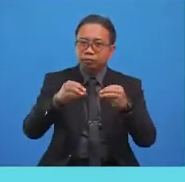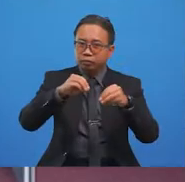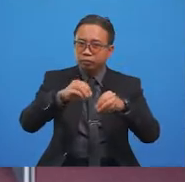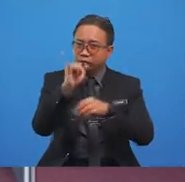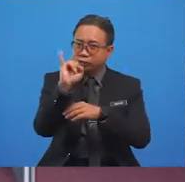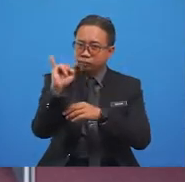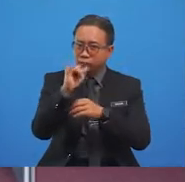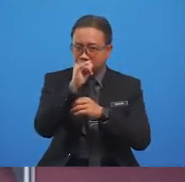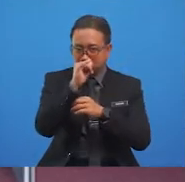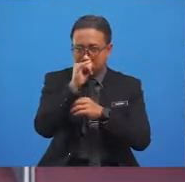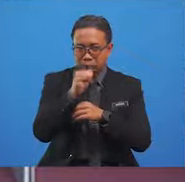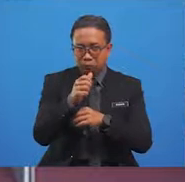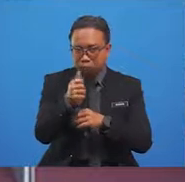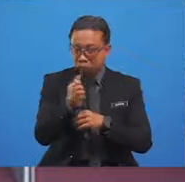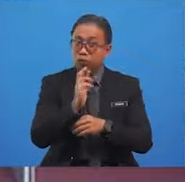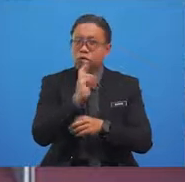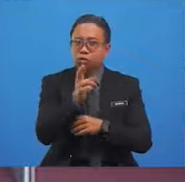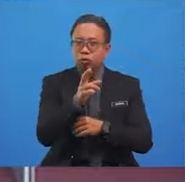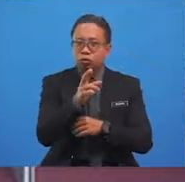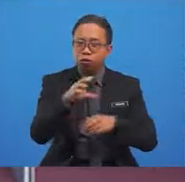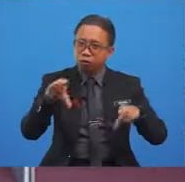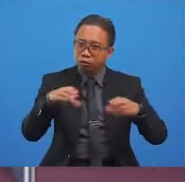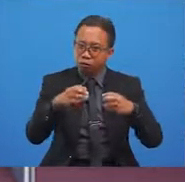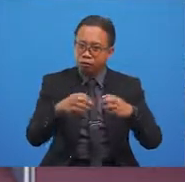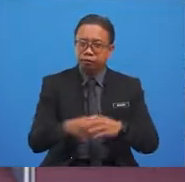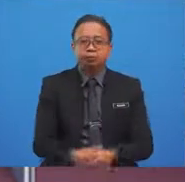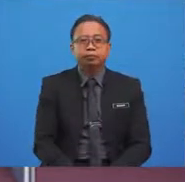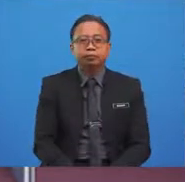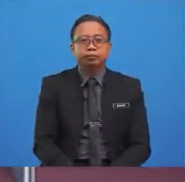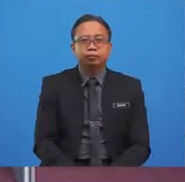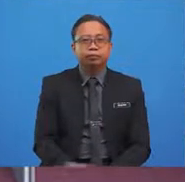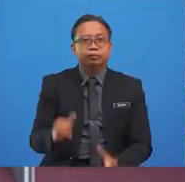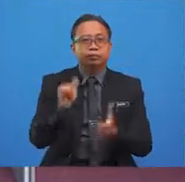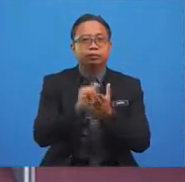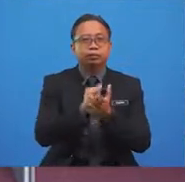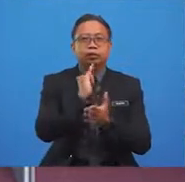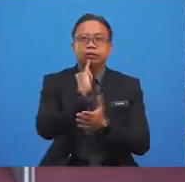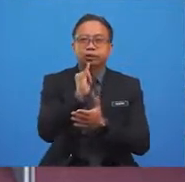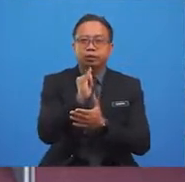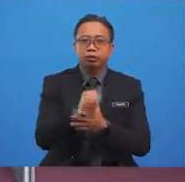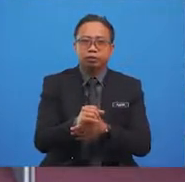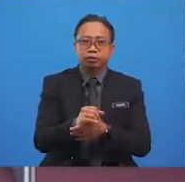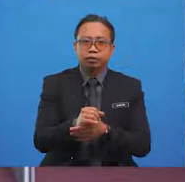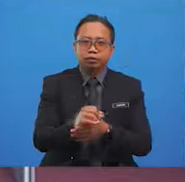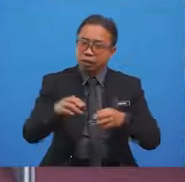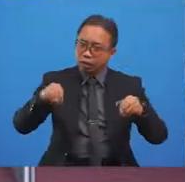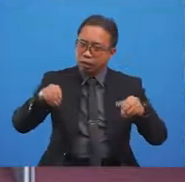I'm sure you did a great job. It is gardening.